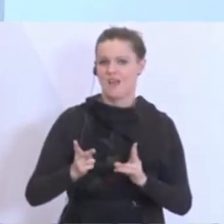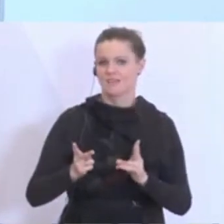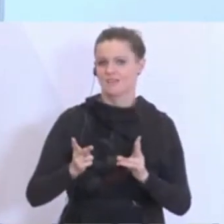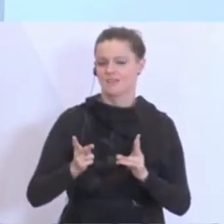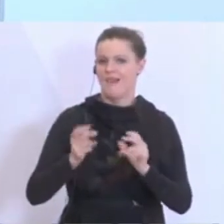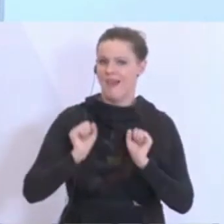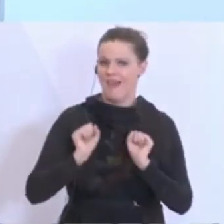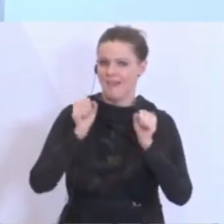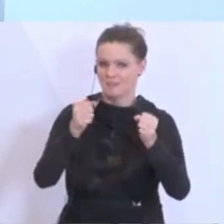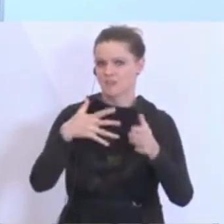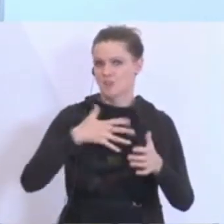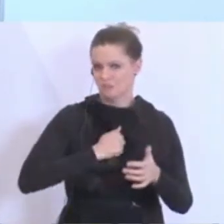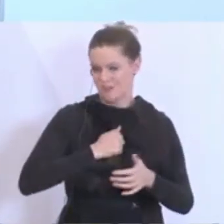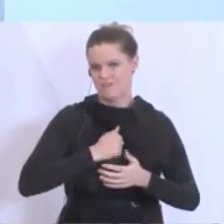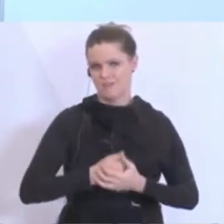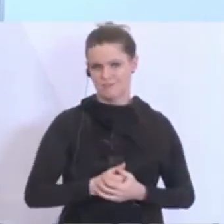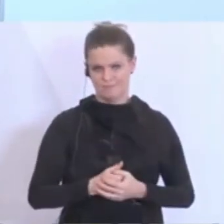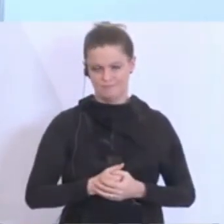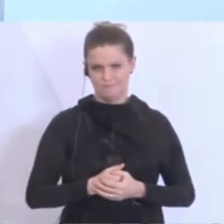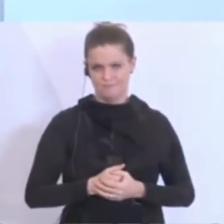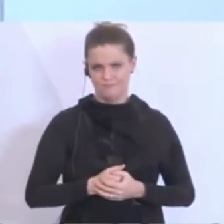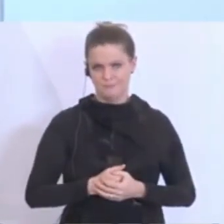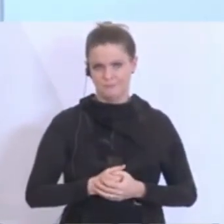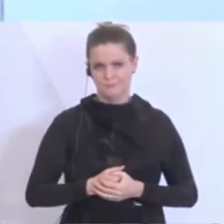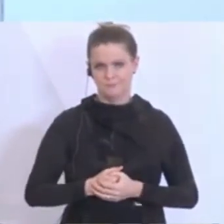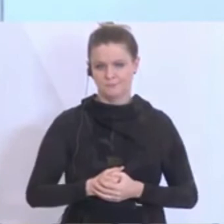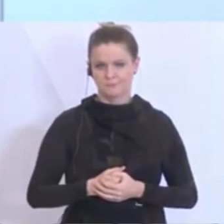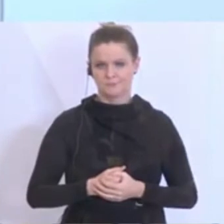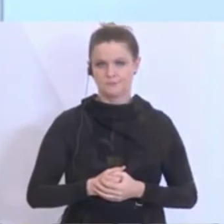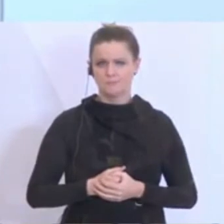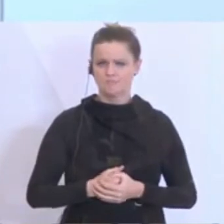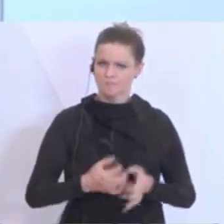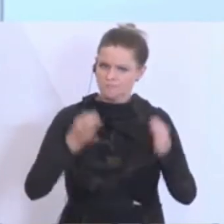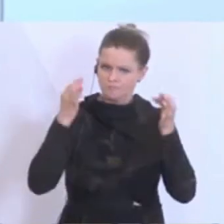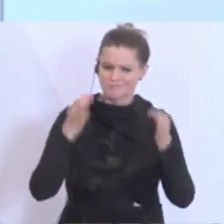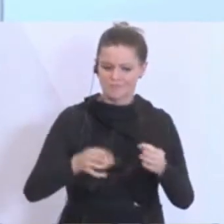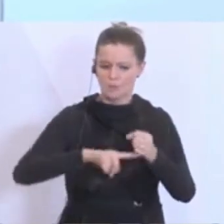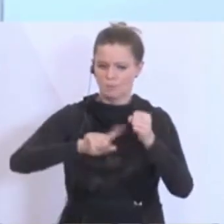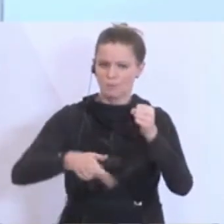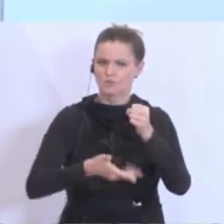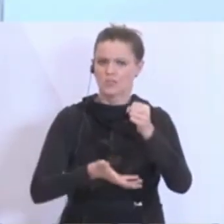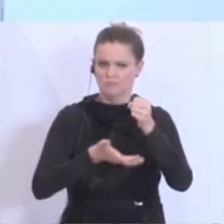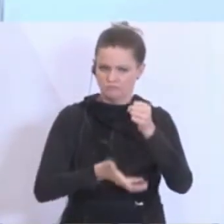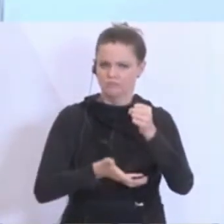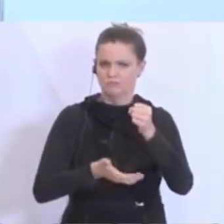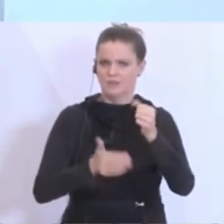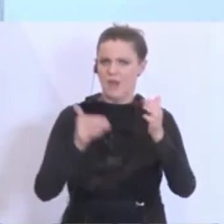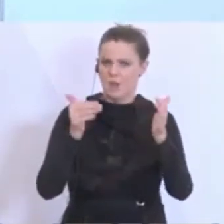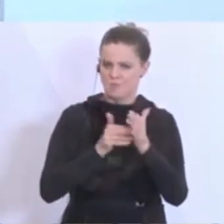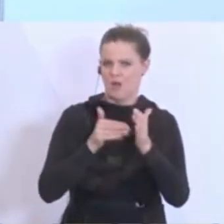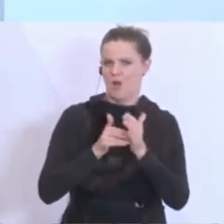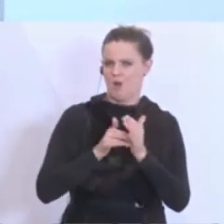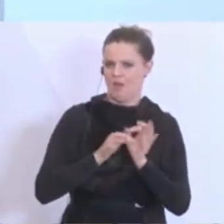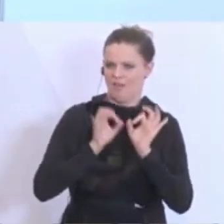jeweiligen Einsatzes auch benötigen. Eine ausreichende budgetäre Ausstattung. Ich bin